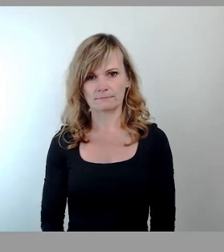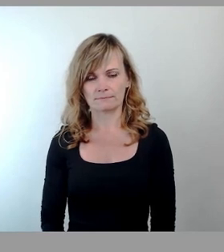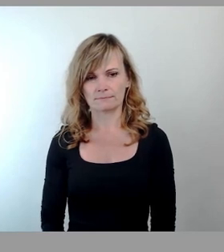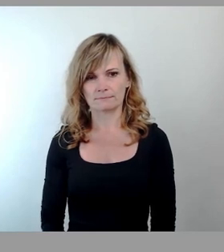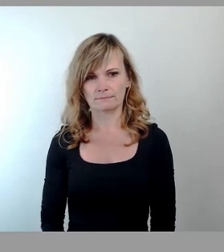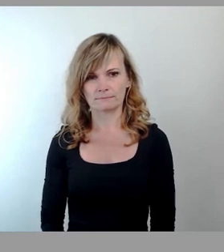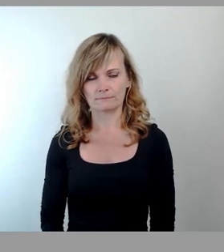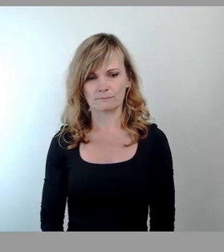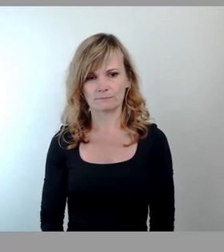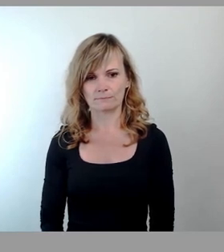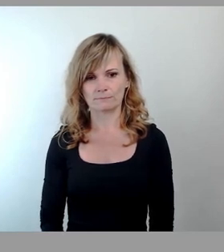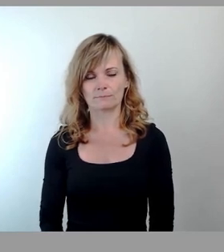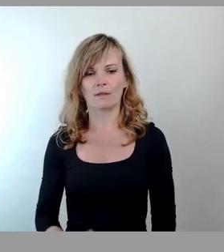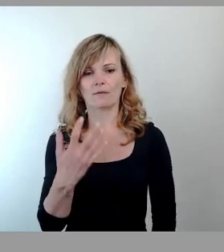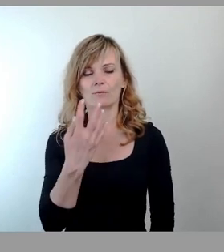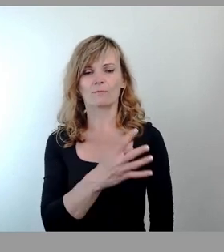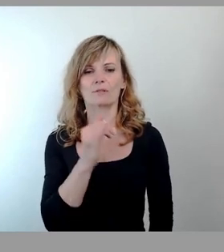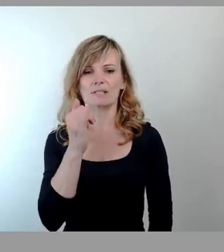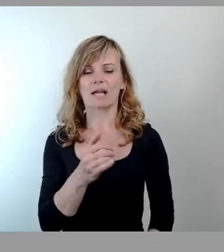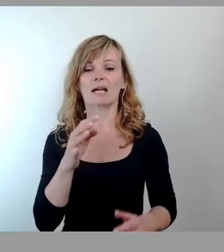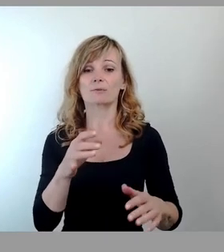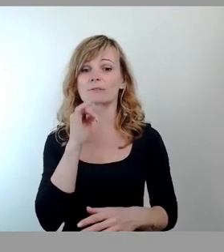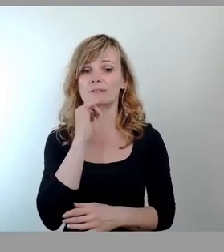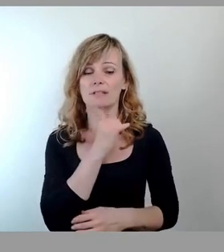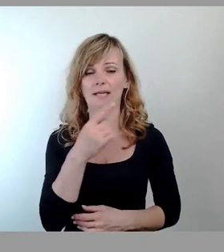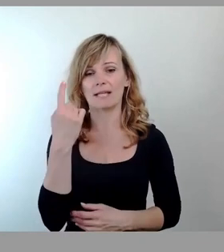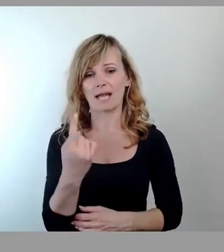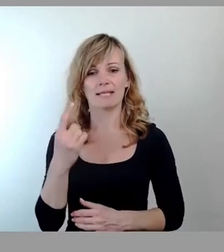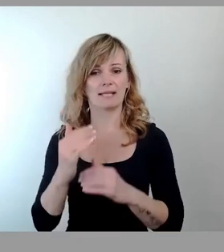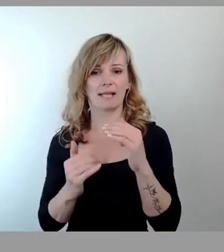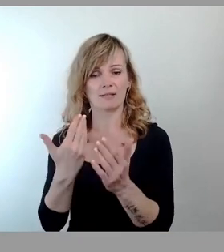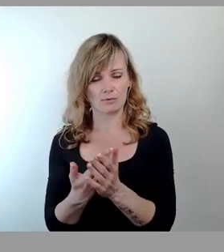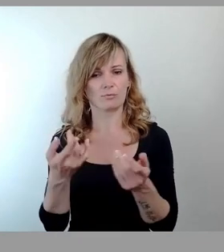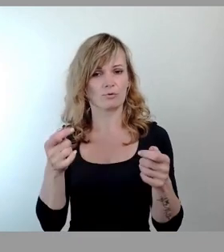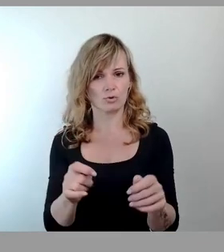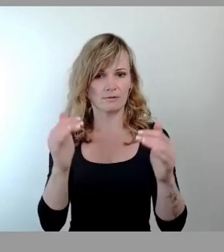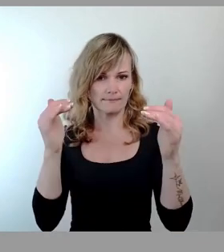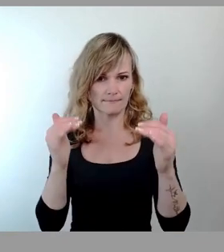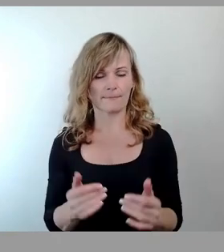Punkt 45 Ja und 19 Nein, eine Punkt 49, so beschlossen. Punkt